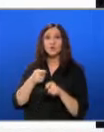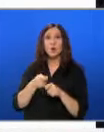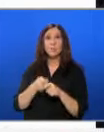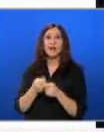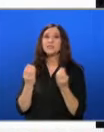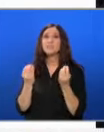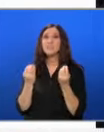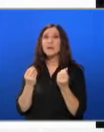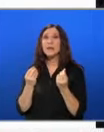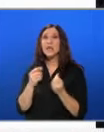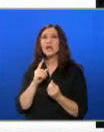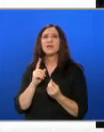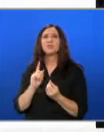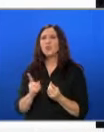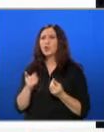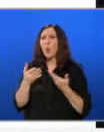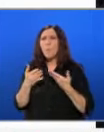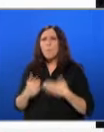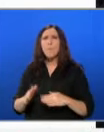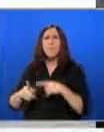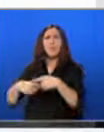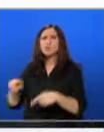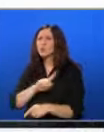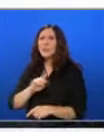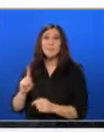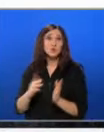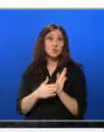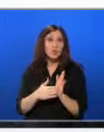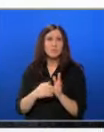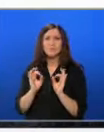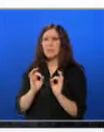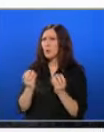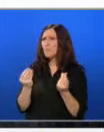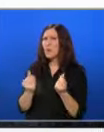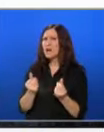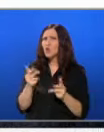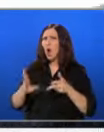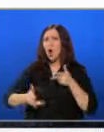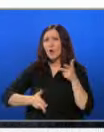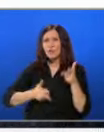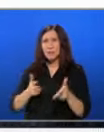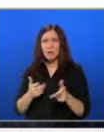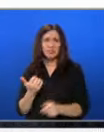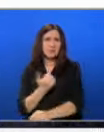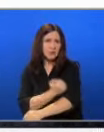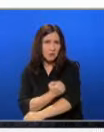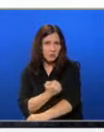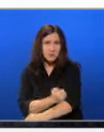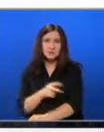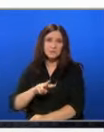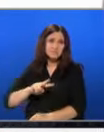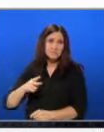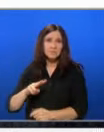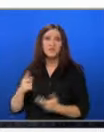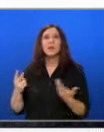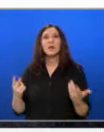направи с пари, чието происход той не може да докаже. Т.е. пари, които са, например, от контрабанда на наркотици или